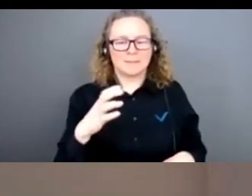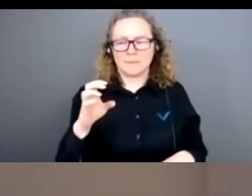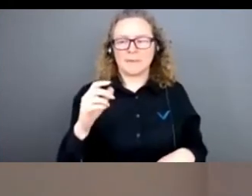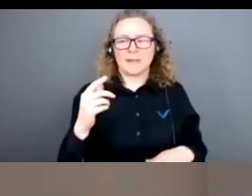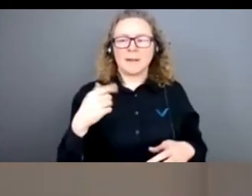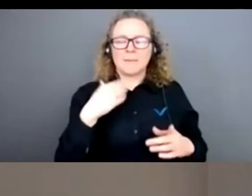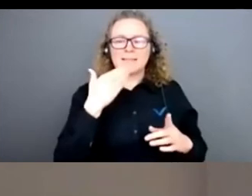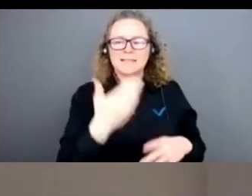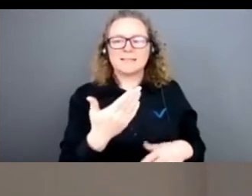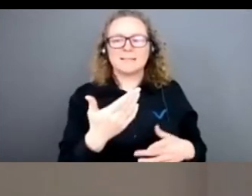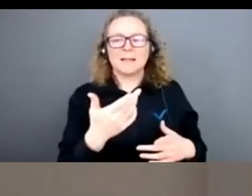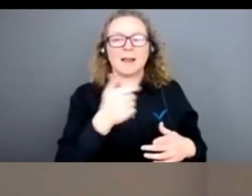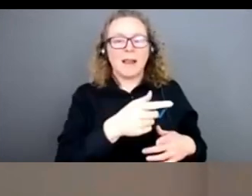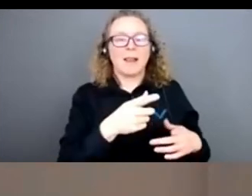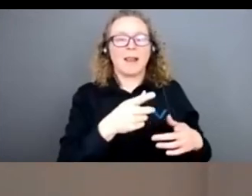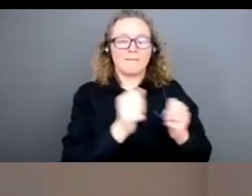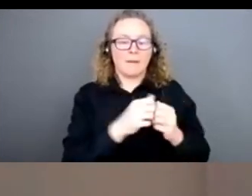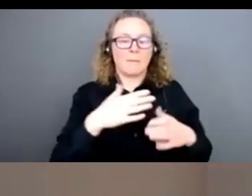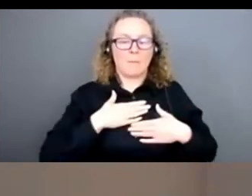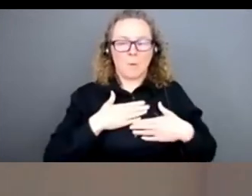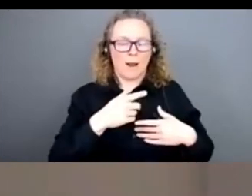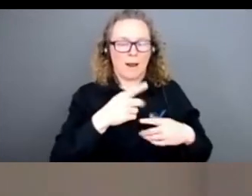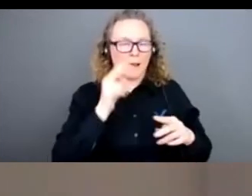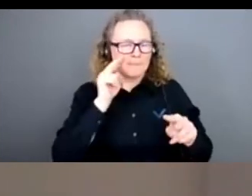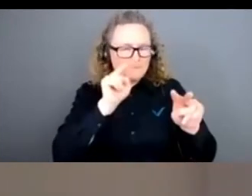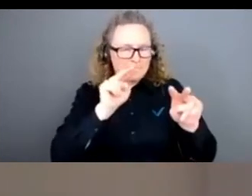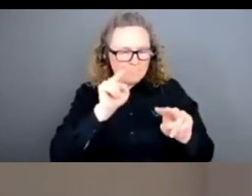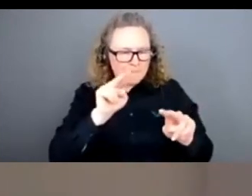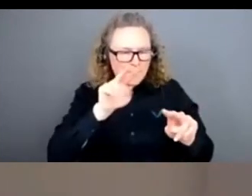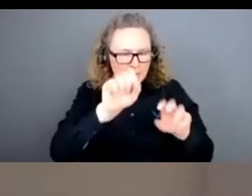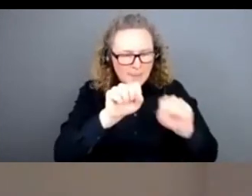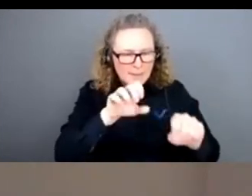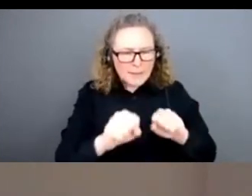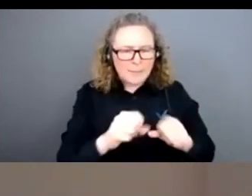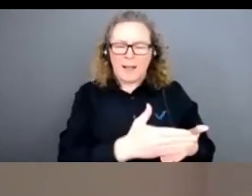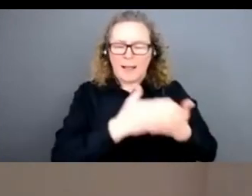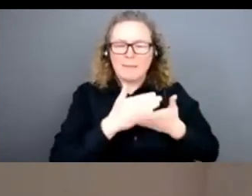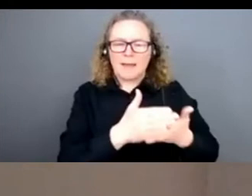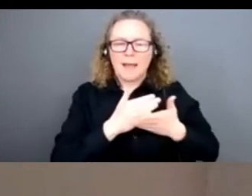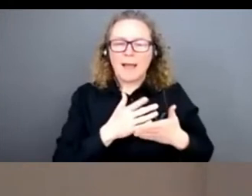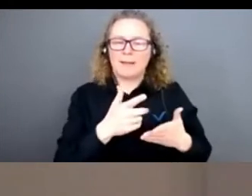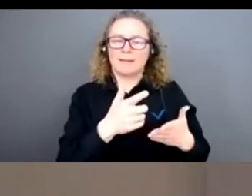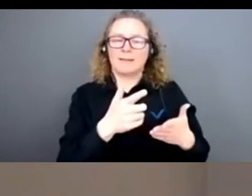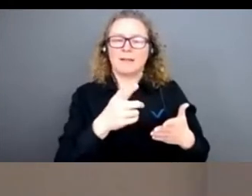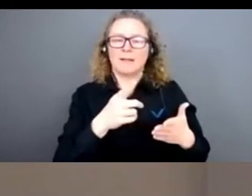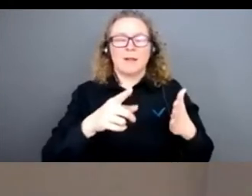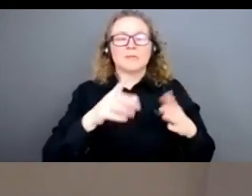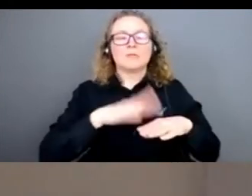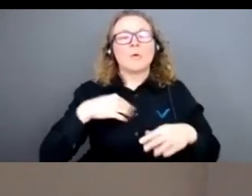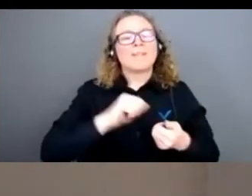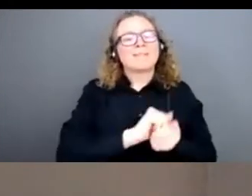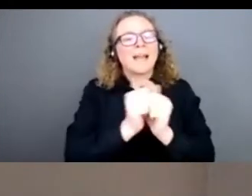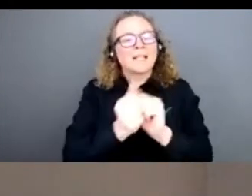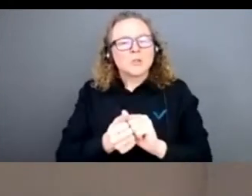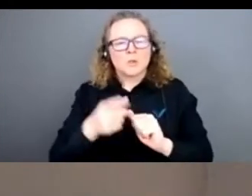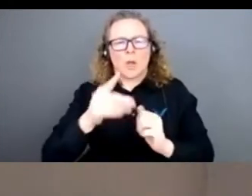portée, parce qu'elle a relu avec moi les épreuves, avec son œil de lynx. Elle a joué vraiment un rôle considérable, elle m'a aidé. Elle a relu les traductions que j'ai faites, qui étaient